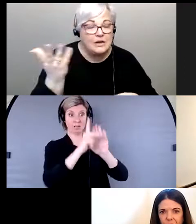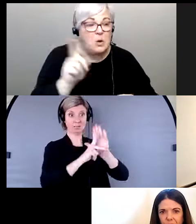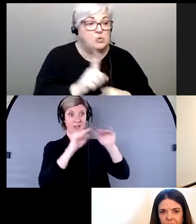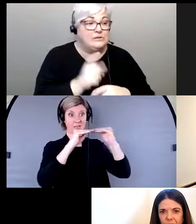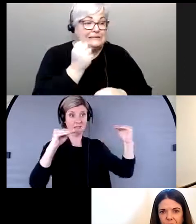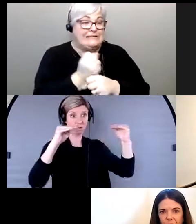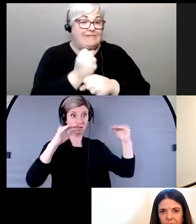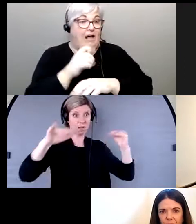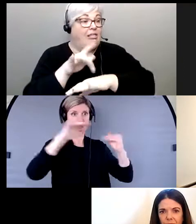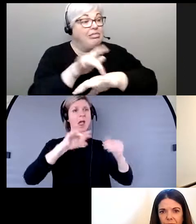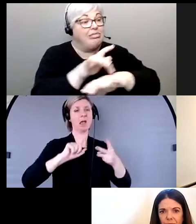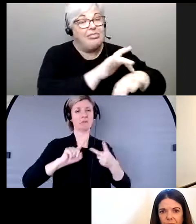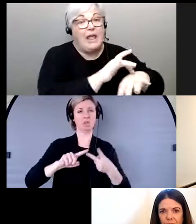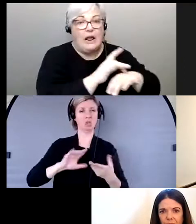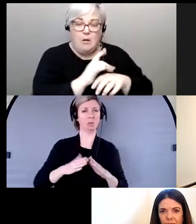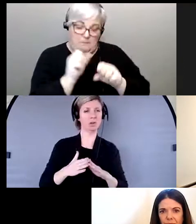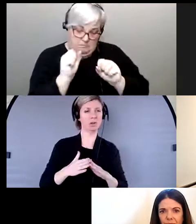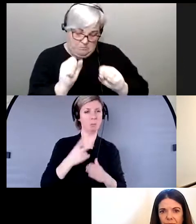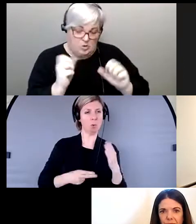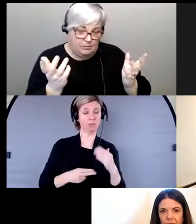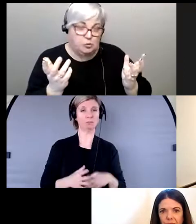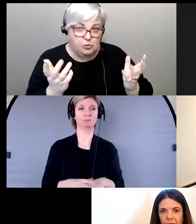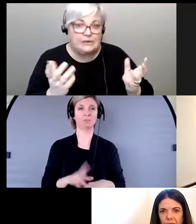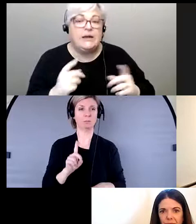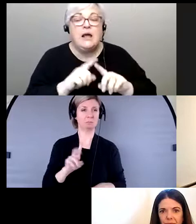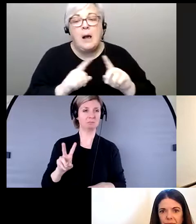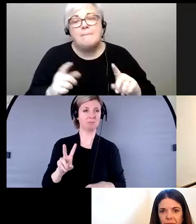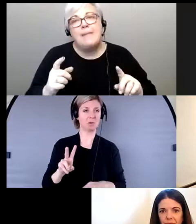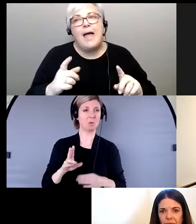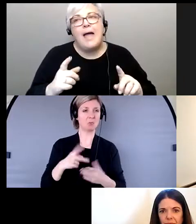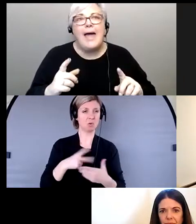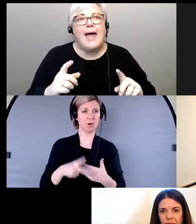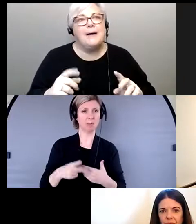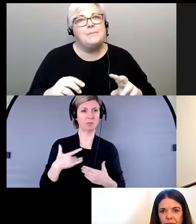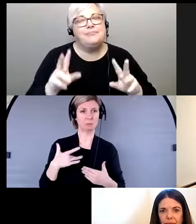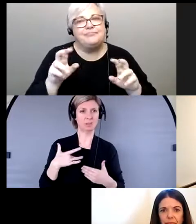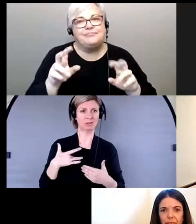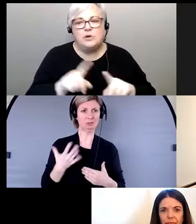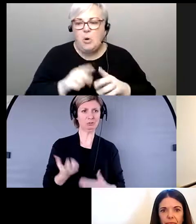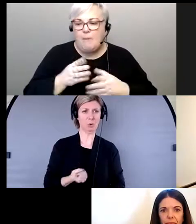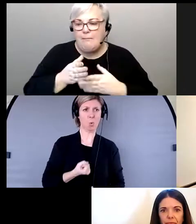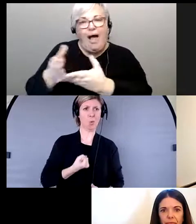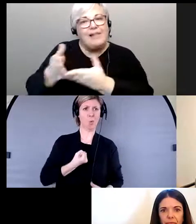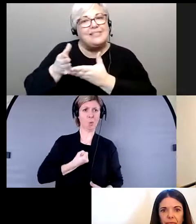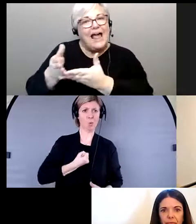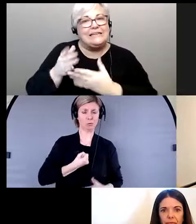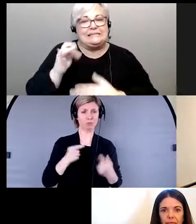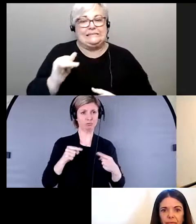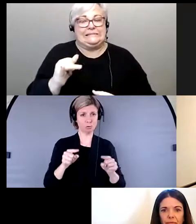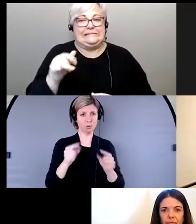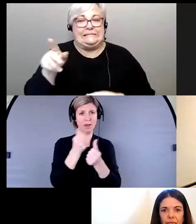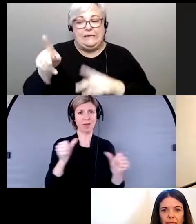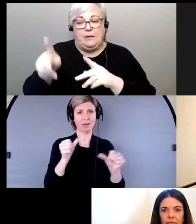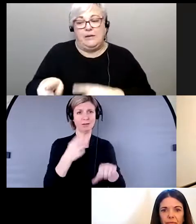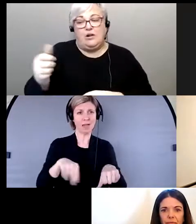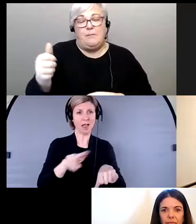terrain, oui, c'est possible, mais je sais que, bon, par exemple, les systèmes d'aide pour les personnes victimes de violences conjugales